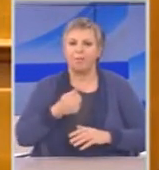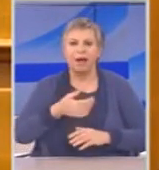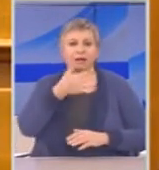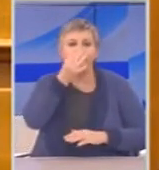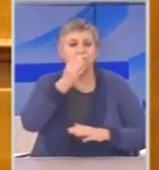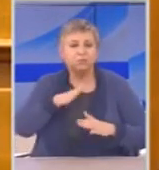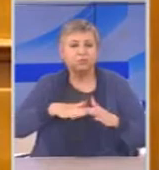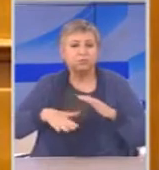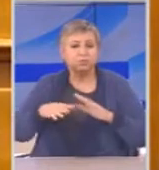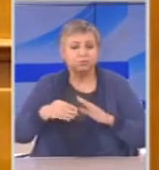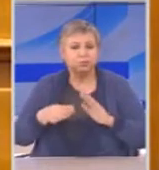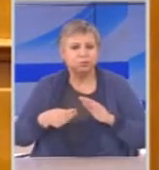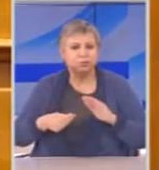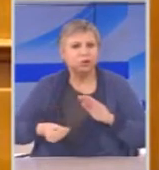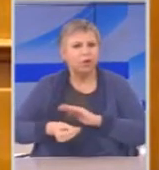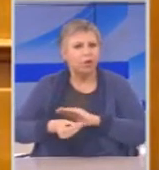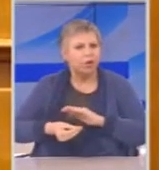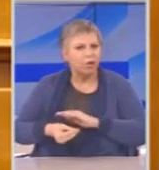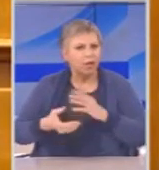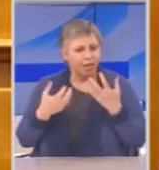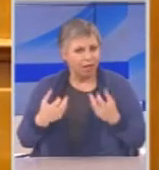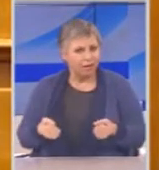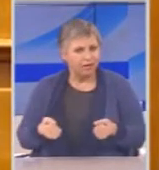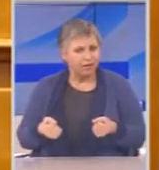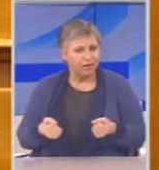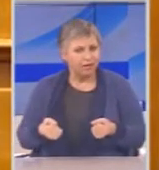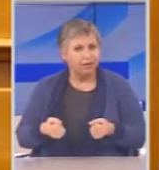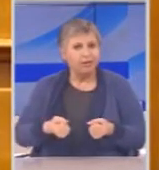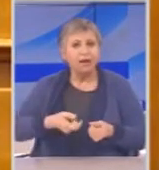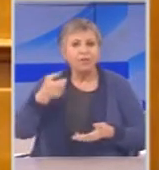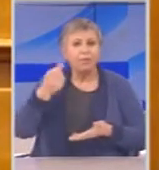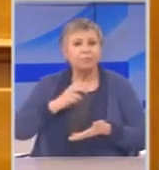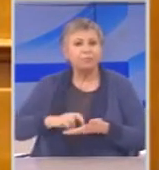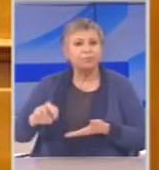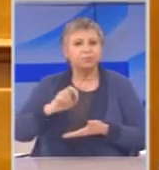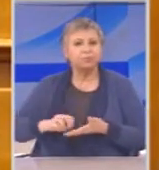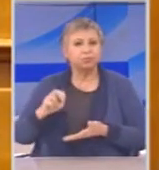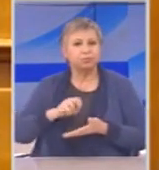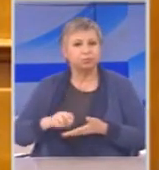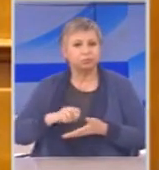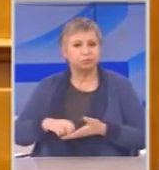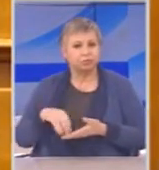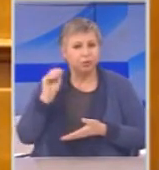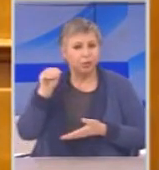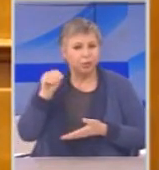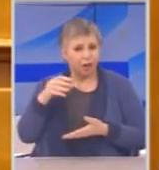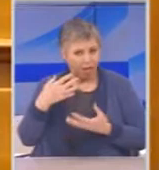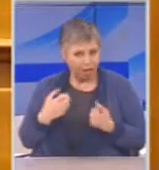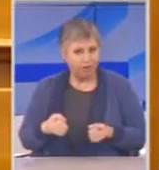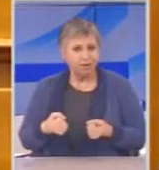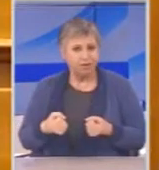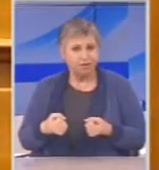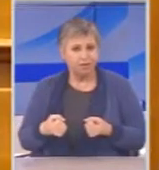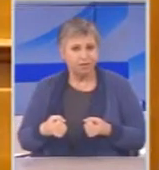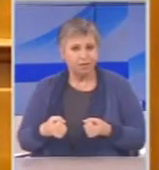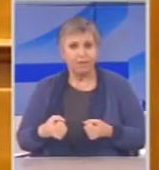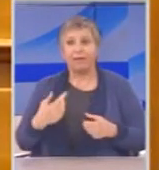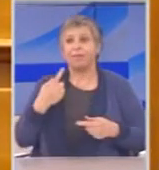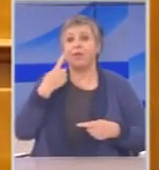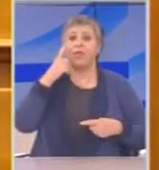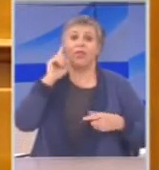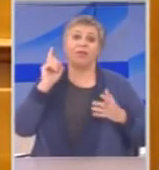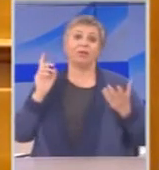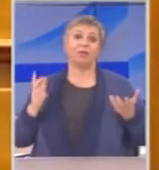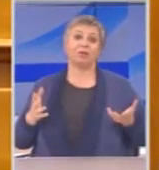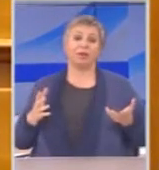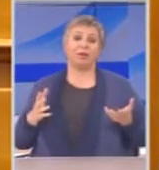μίζας και όλοι ξέρουμε αν δεν το ξέρει κανένας πραγματικά θα εκπλακώ και σε σχέση με τις ηλικίες μας